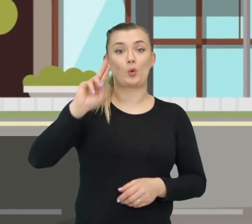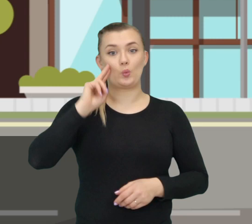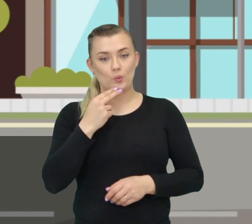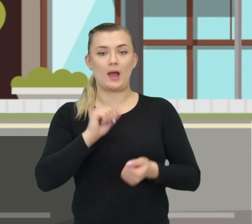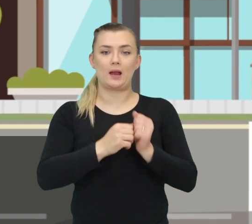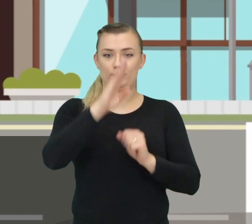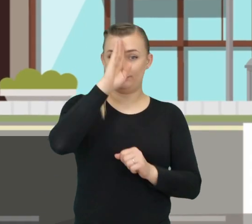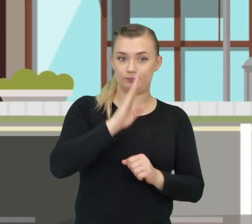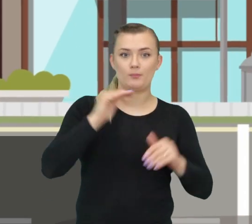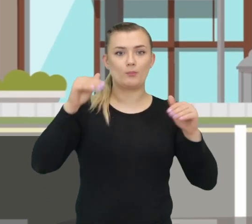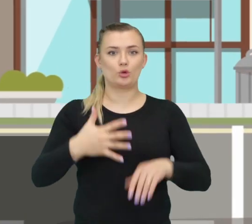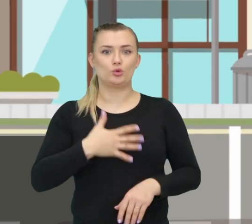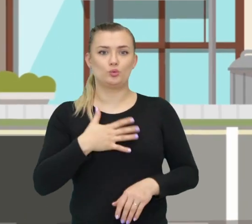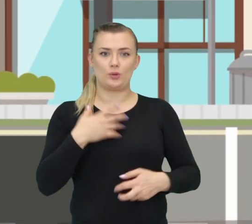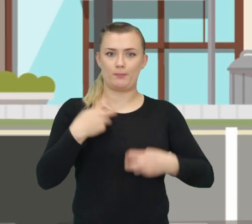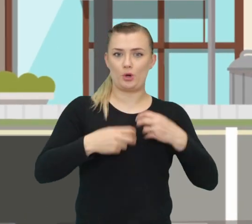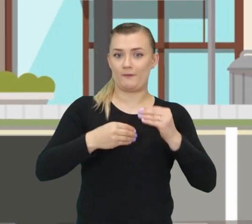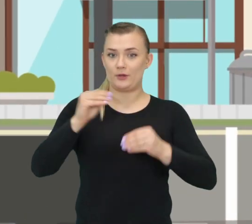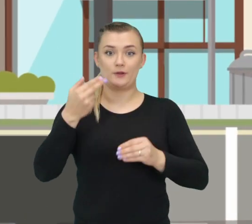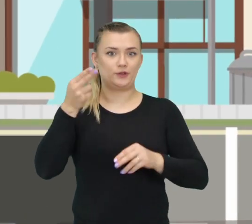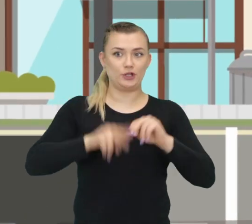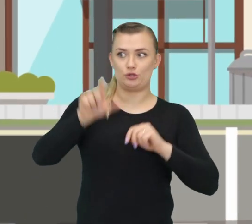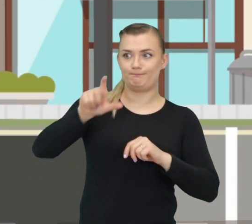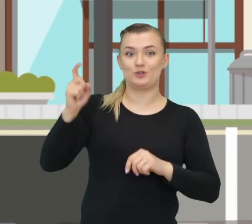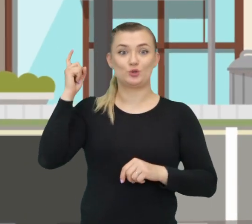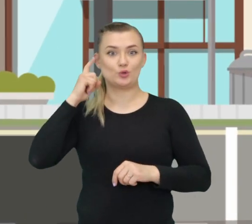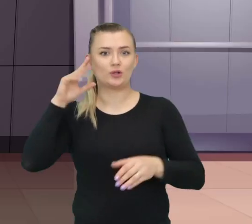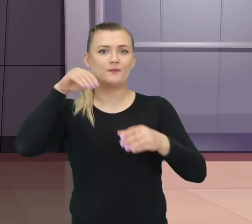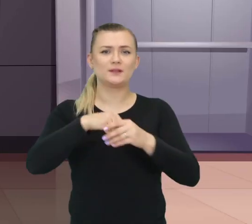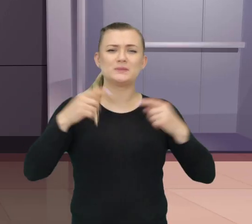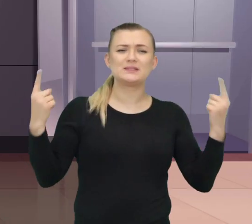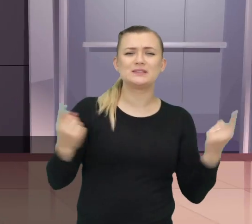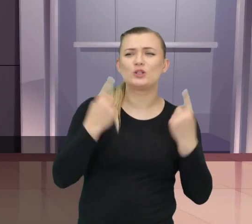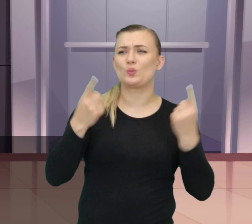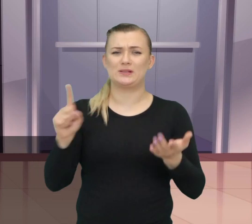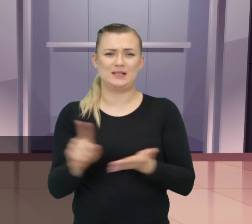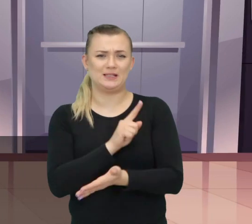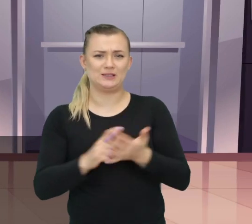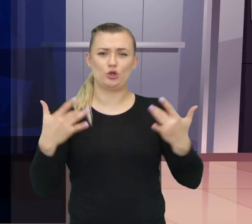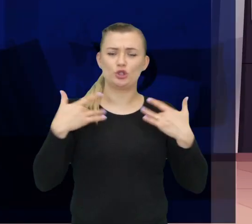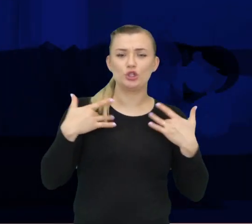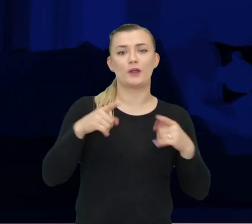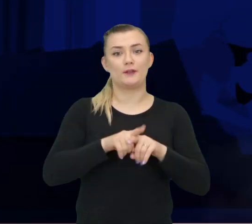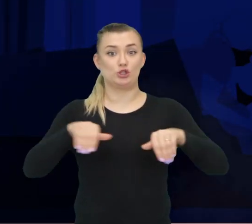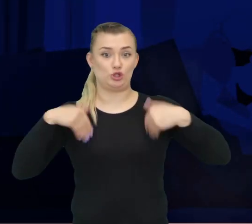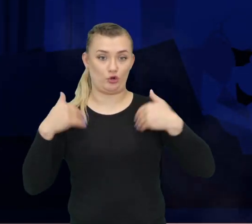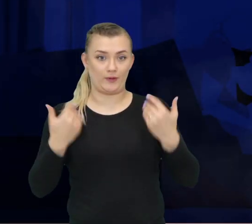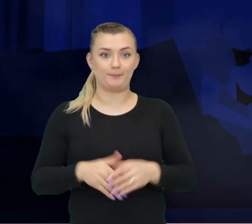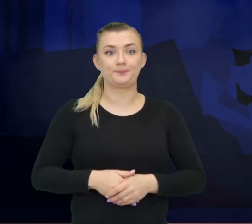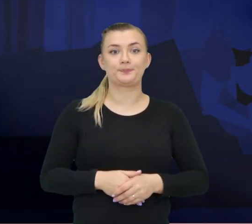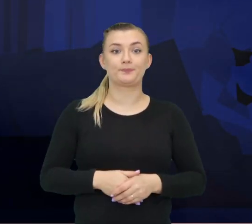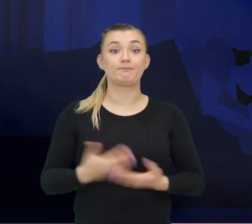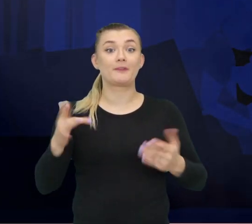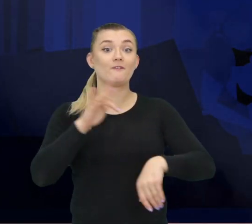Osoby głuche i niedosłyszące mogą odczuwać większy niż osoby słyszące lęk przed niespodziewanymi sytuacjami zagrażającymi ich życiu i